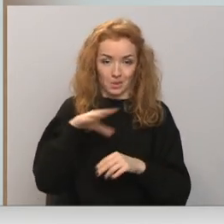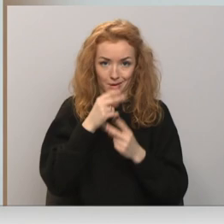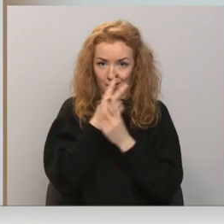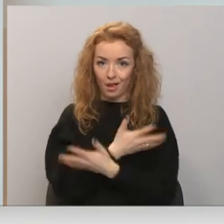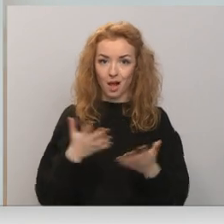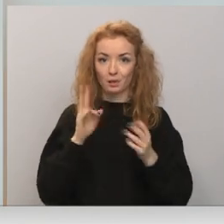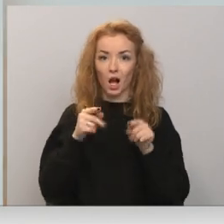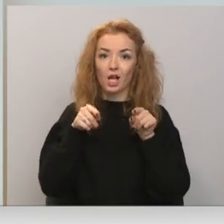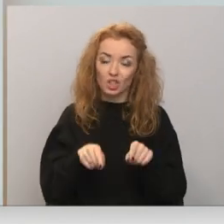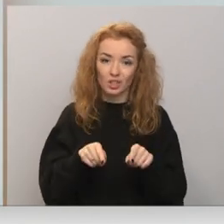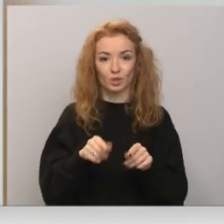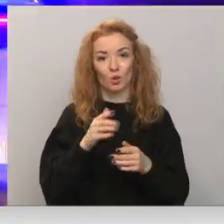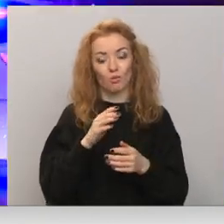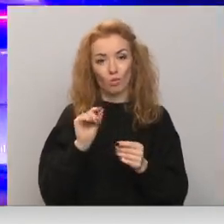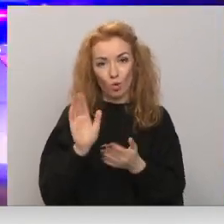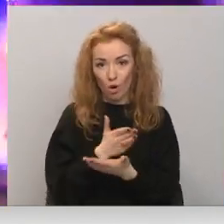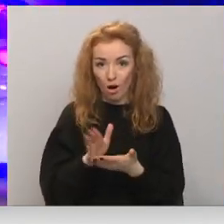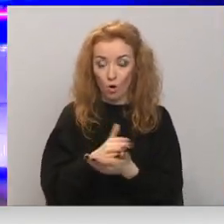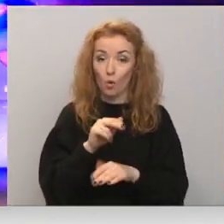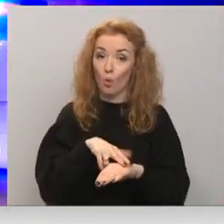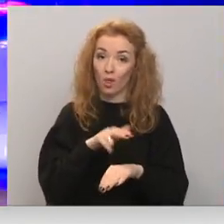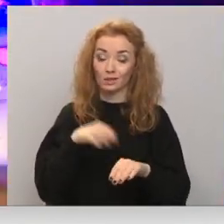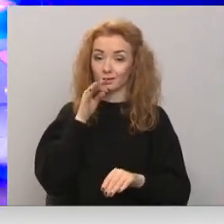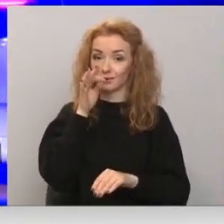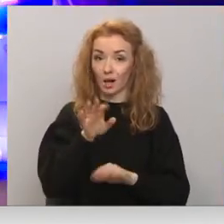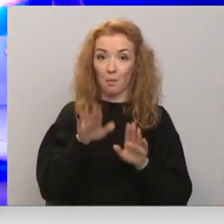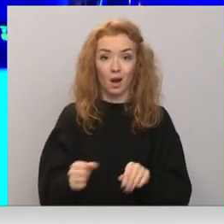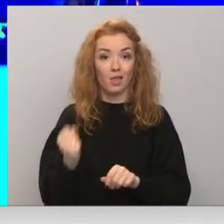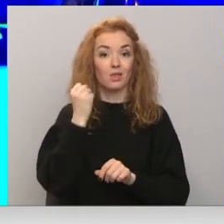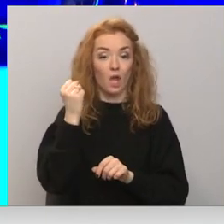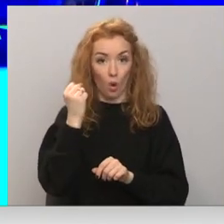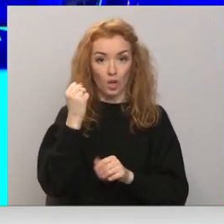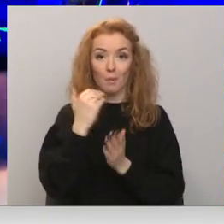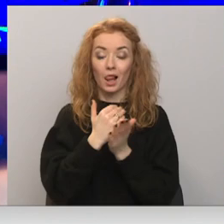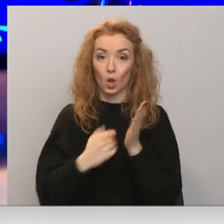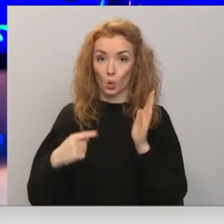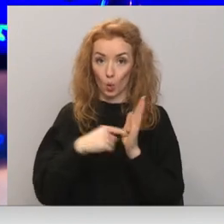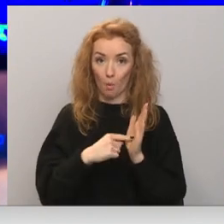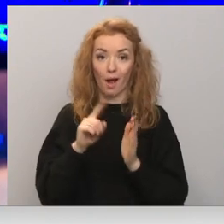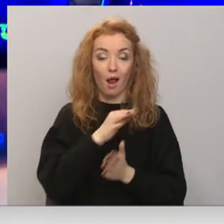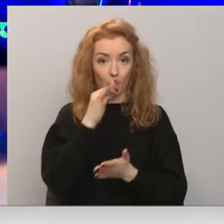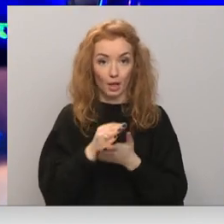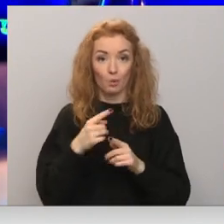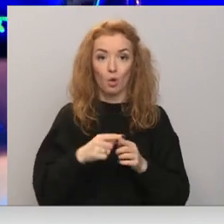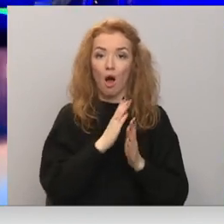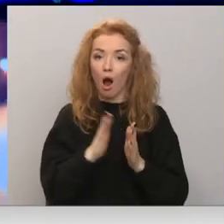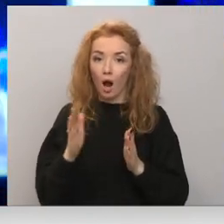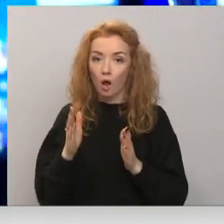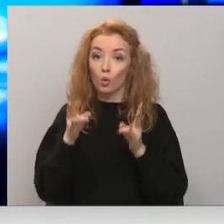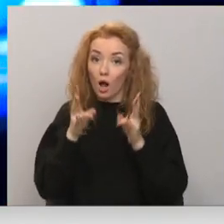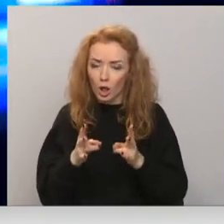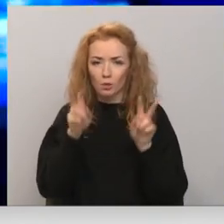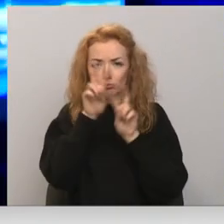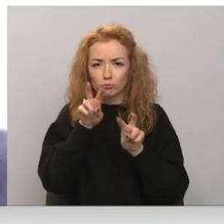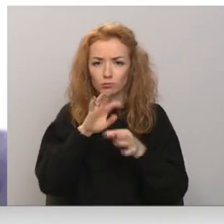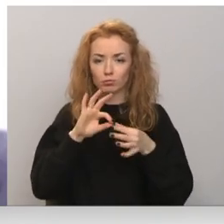lietas virzītos uz priekšu. Policijā skaitro, ka par draudu iztiekšanu likumā pārredzēta atbildība un katras gadījums tieko trūpīgi